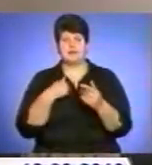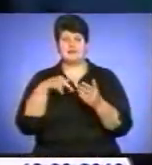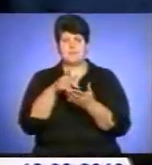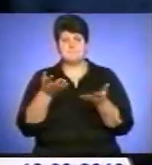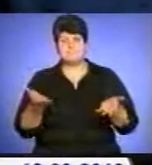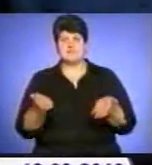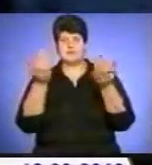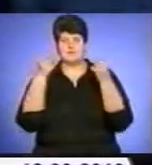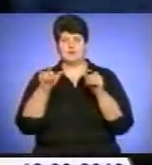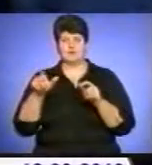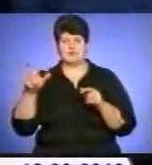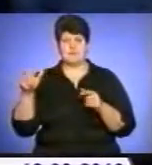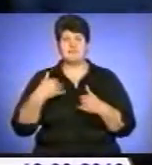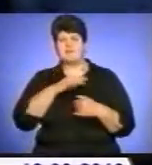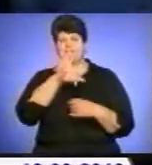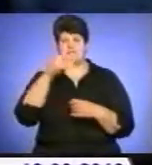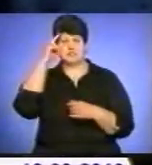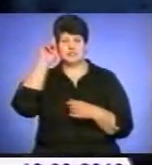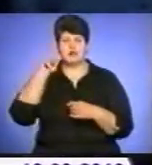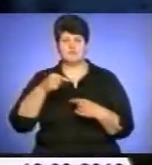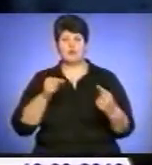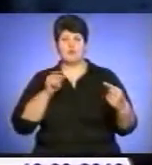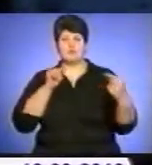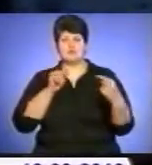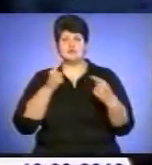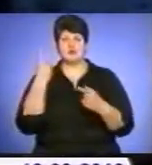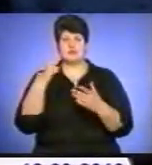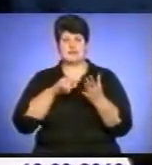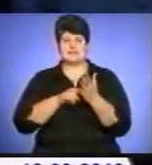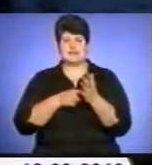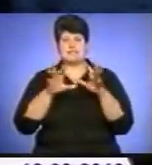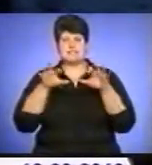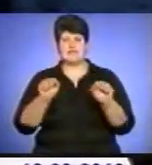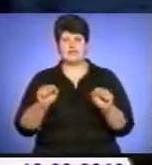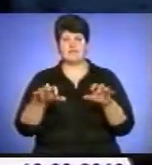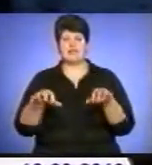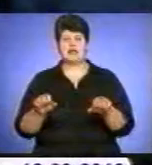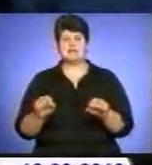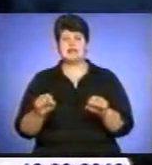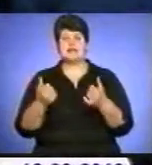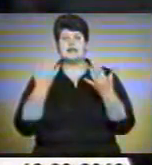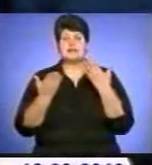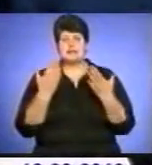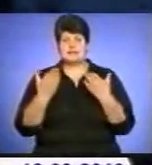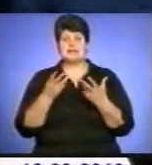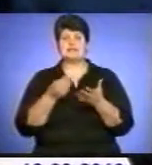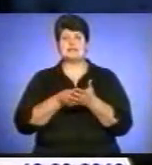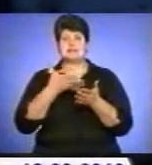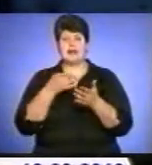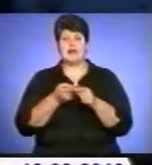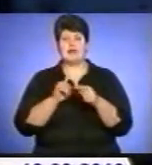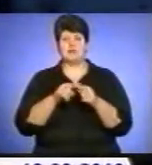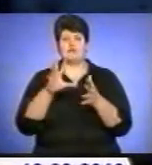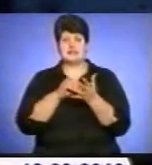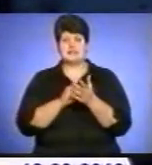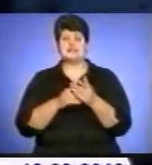людей. Ми всі знаємо, що в опозиції одна цель – захват власть. Якщо ціна ціна ціна – дестабілізація